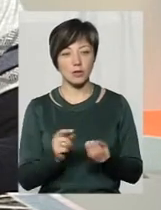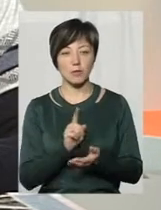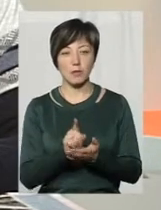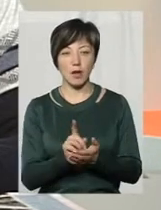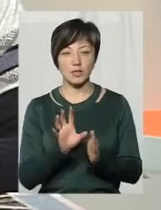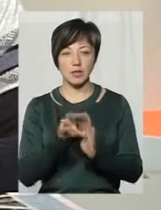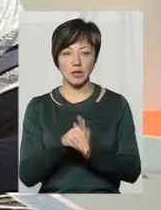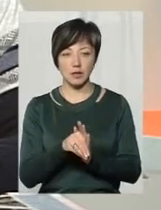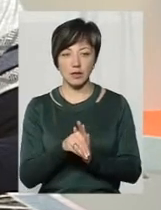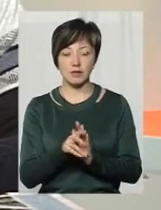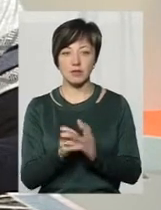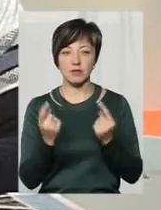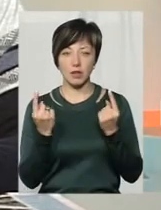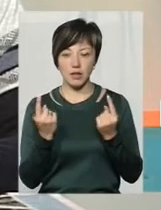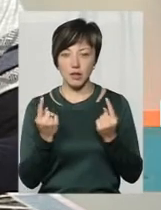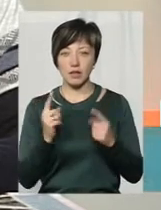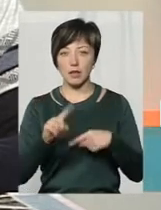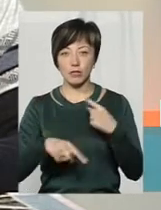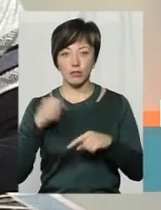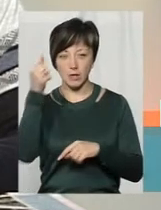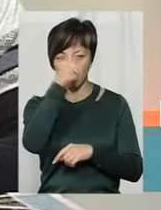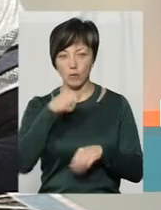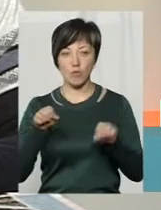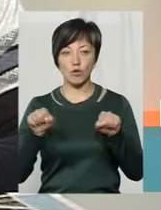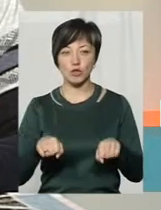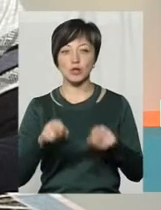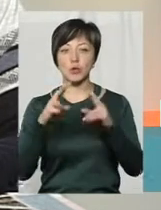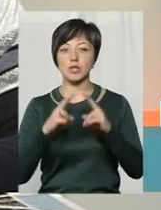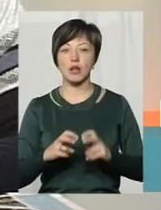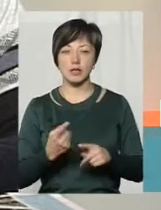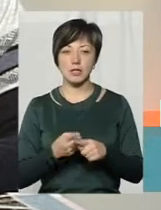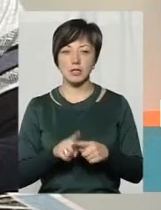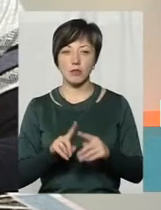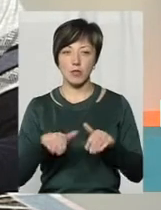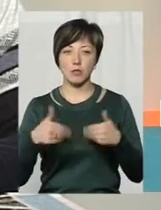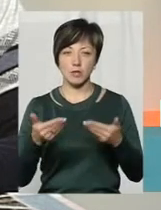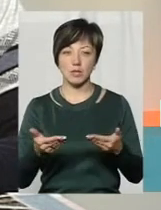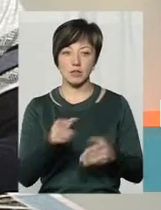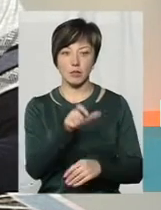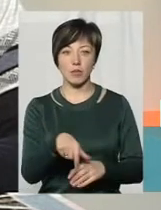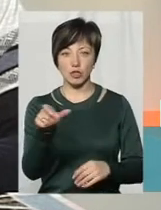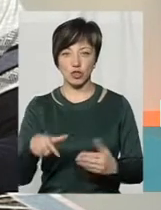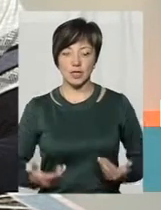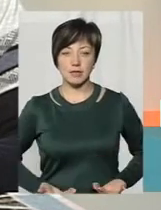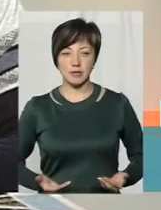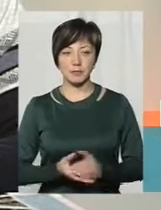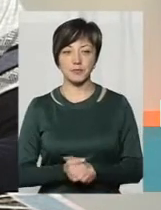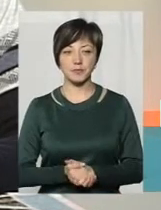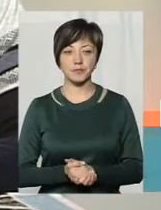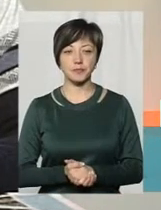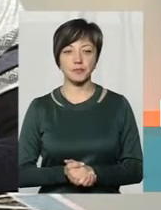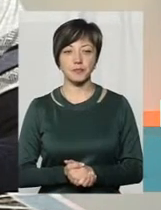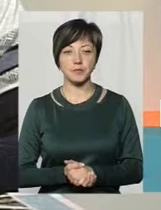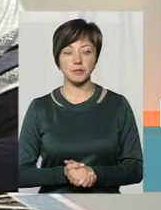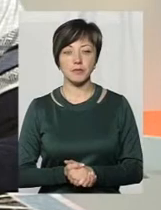закладатися немалі. І наступний рік можемо розглянути таку пропозицію мешканців. Дякую